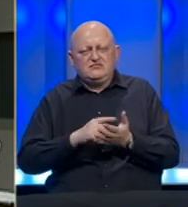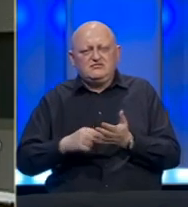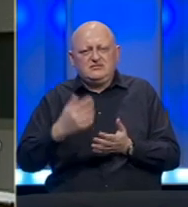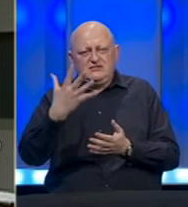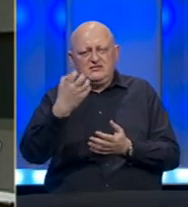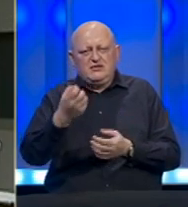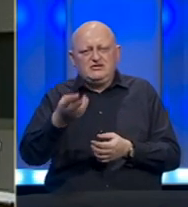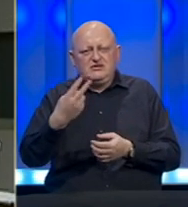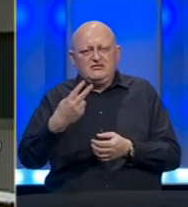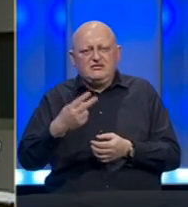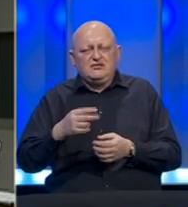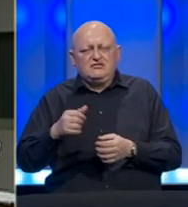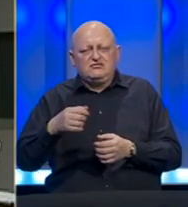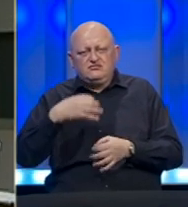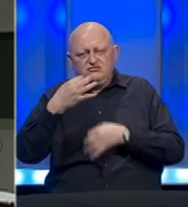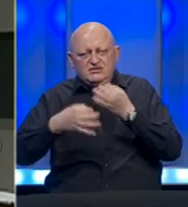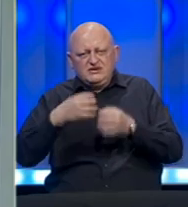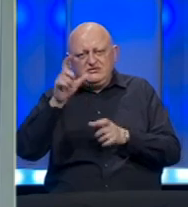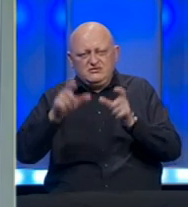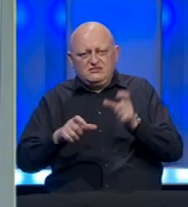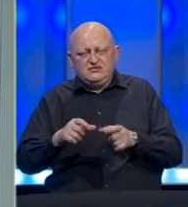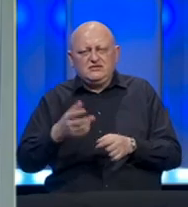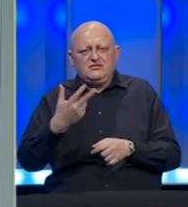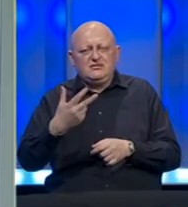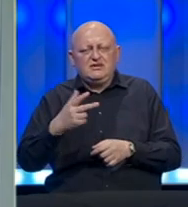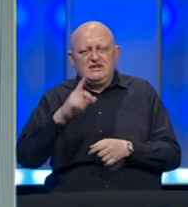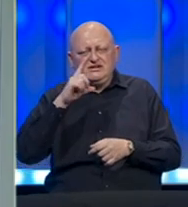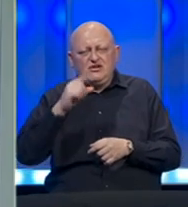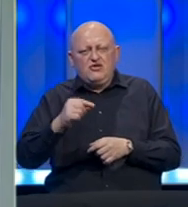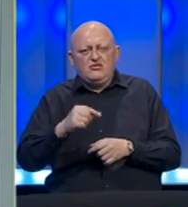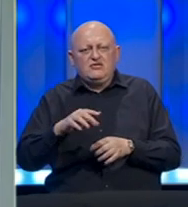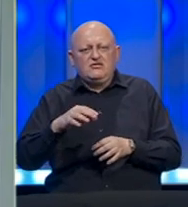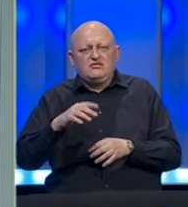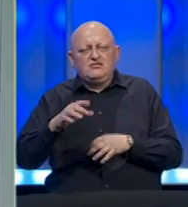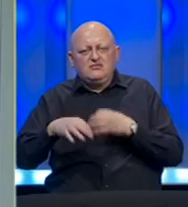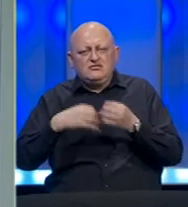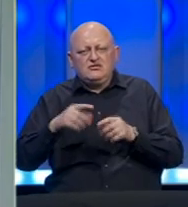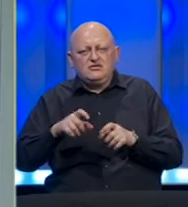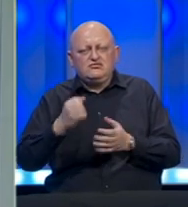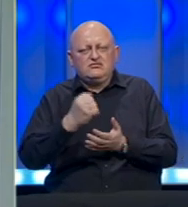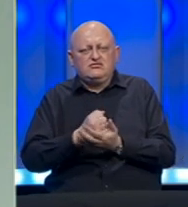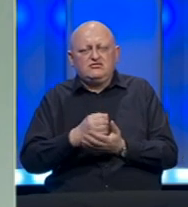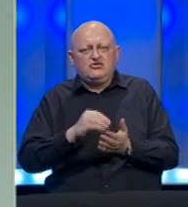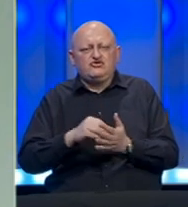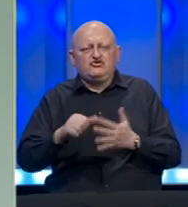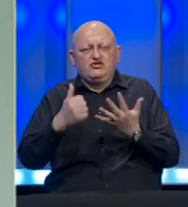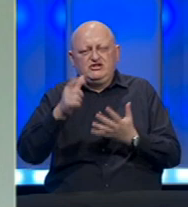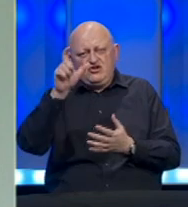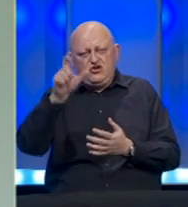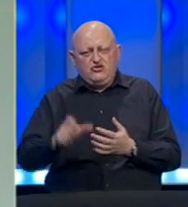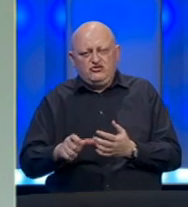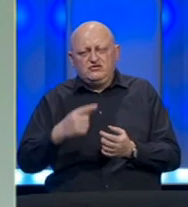520 laboratorijskih uzoraka iz 30 opština, a novi koronavirus potvrđen je kod još šest osoba.